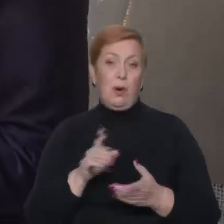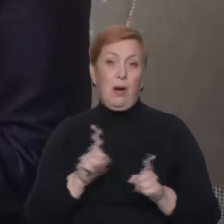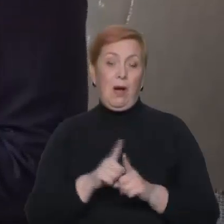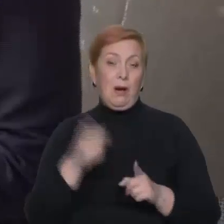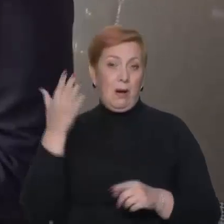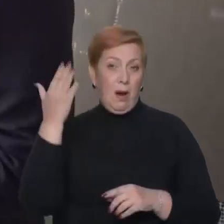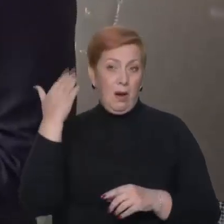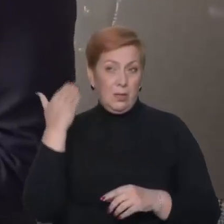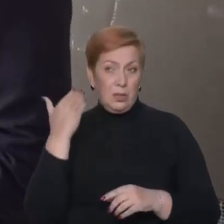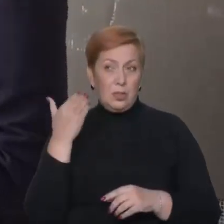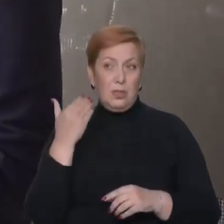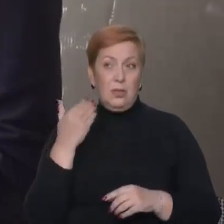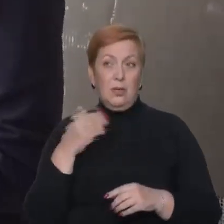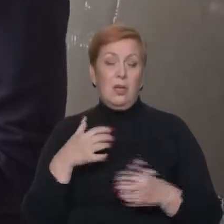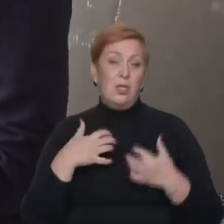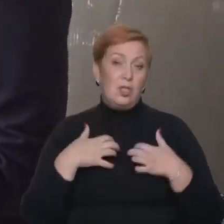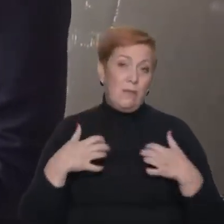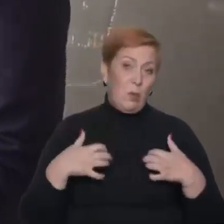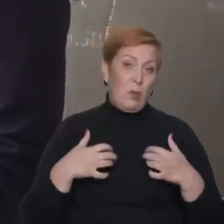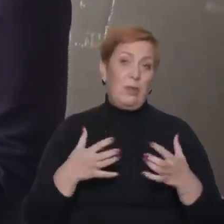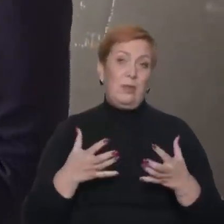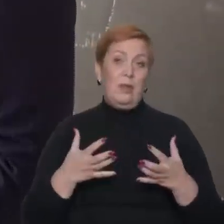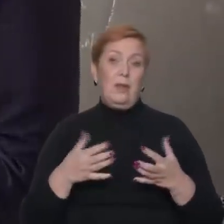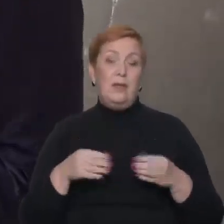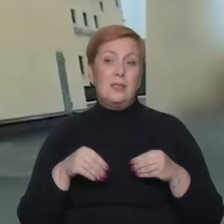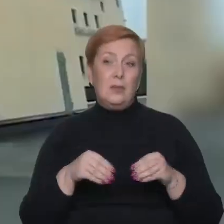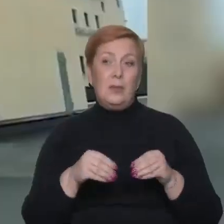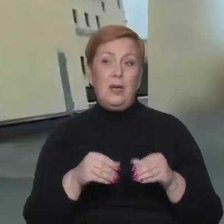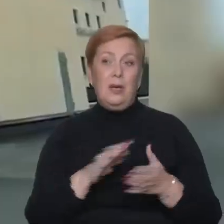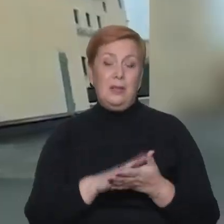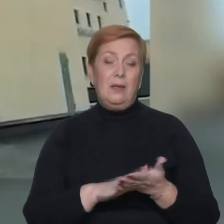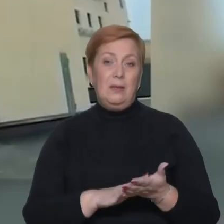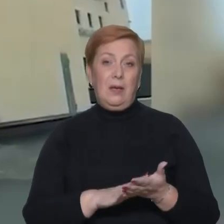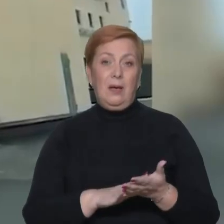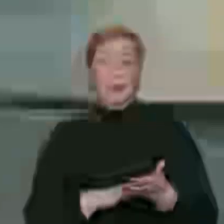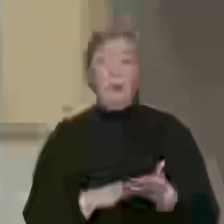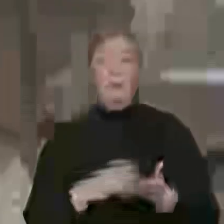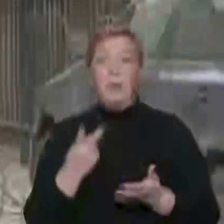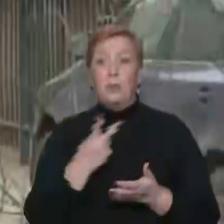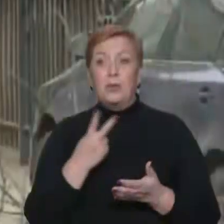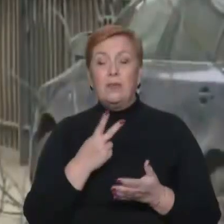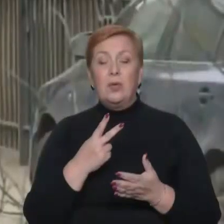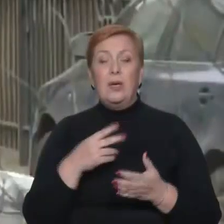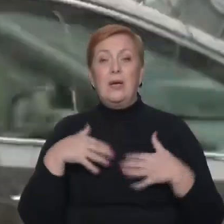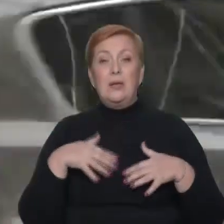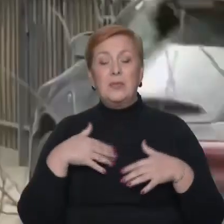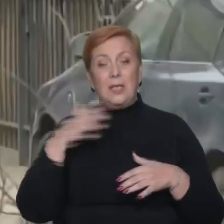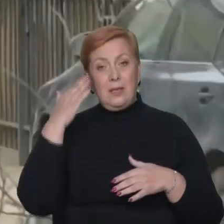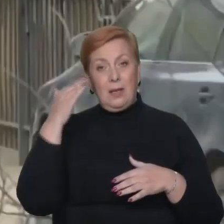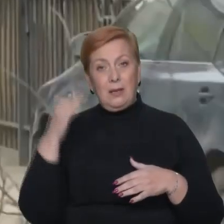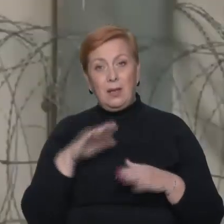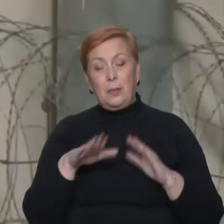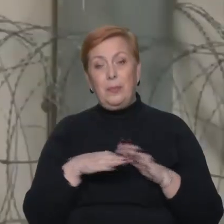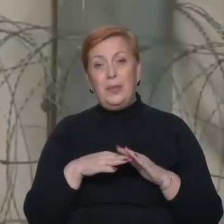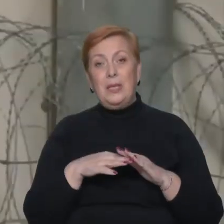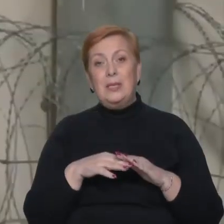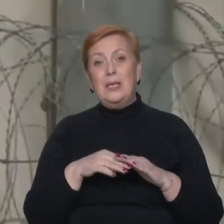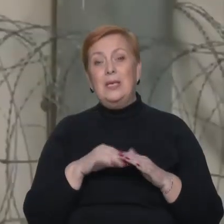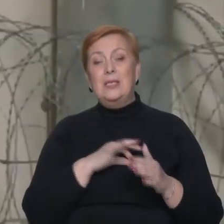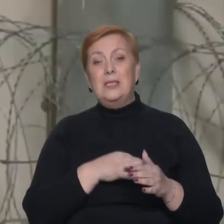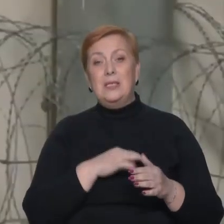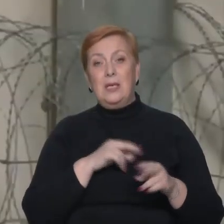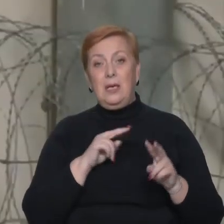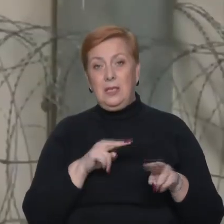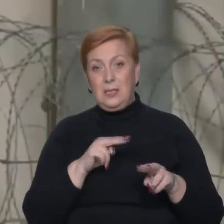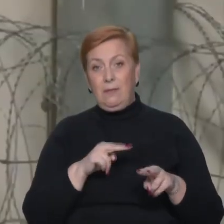як і хотіло, життя, земля і так далі. Обидвоє кримських татар під слідством. Їх утримують у Сімферопольському